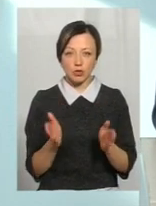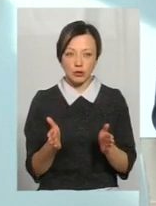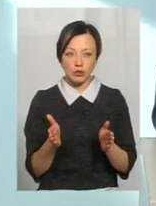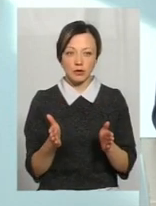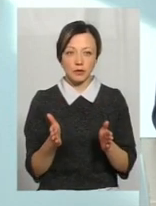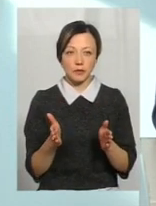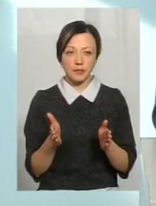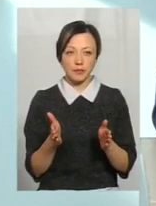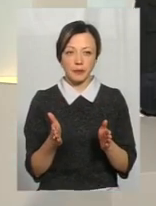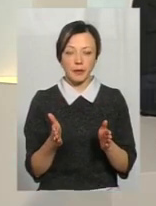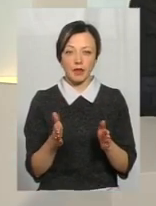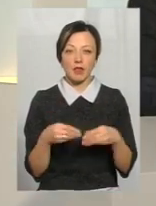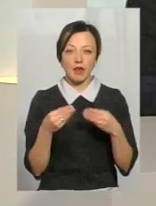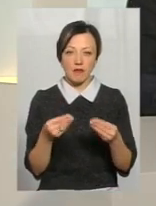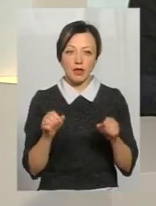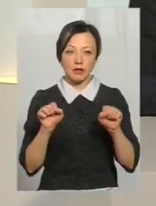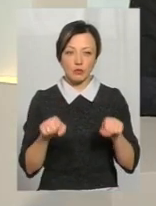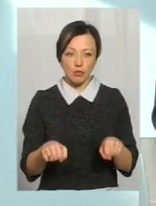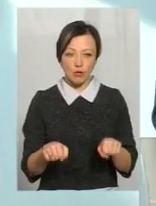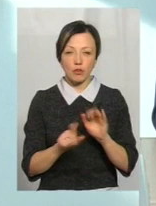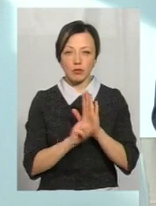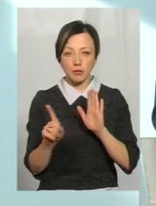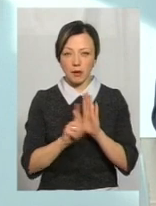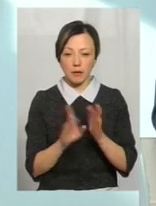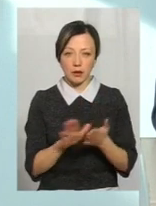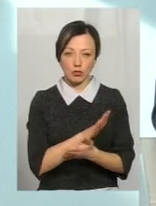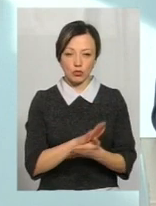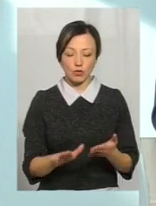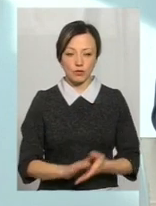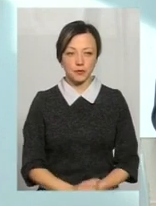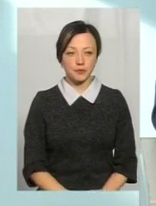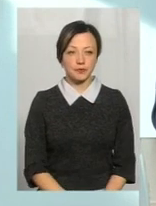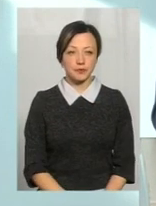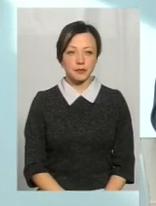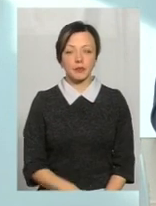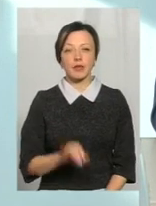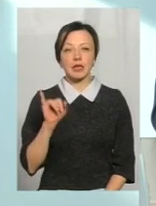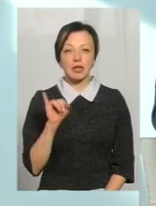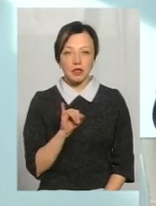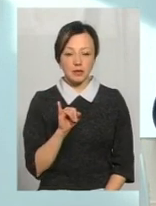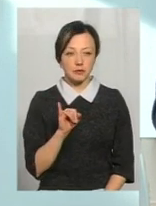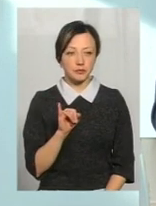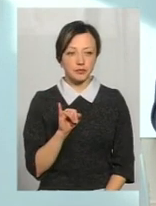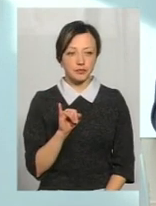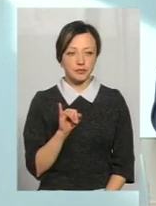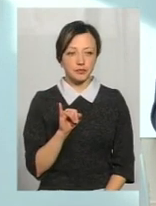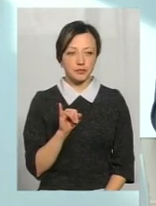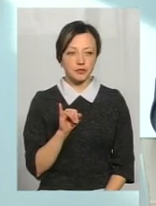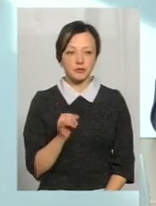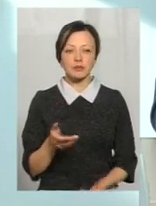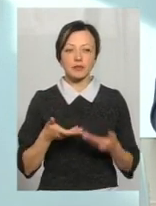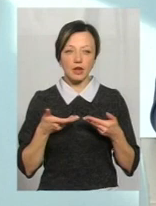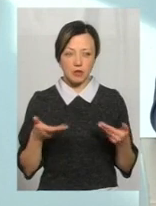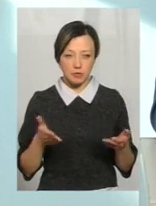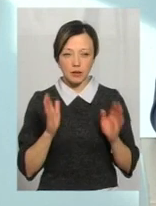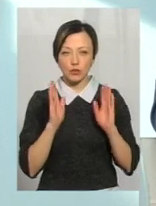які будуть... Які будуть давати їм змогу на безкоштовний проїзд. На безкоштовний проїзд. І безпосередньо ми будемо